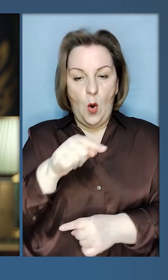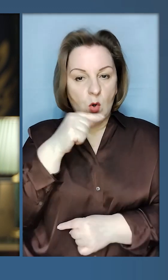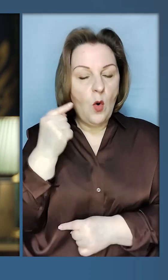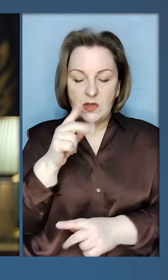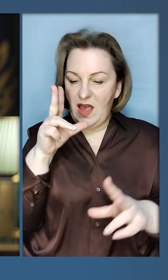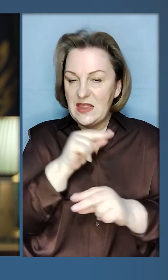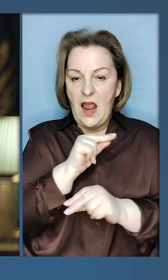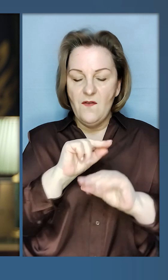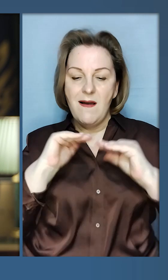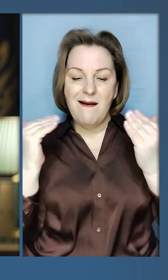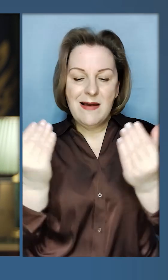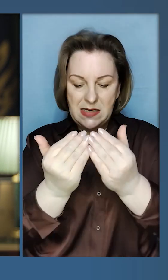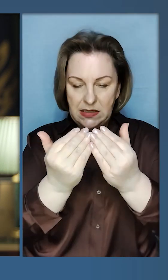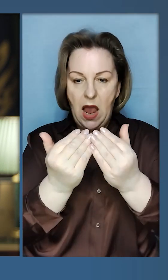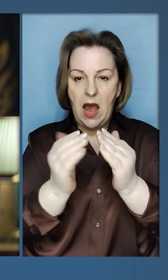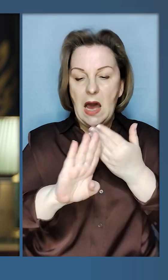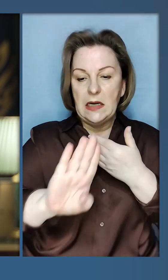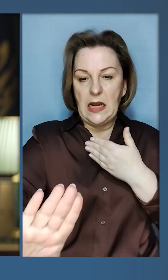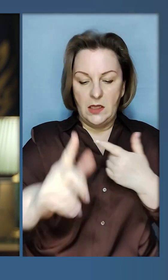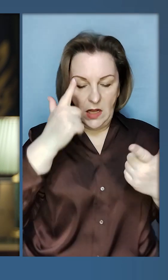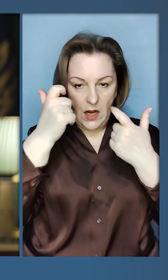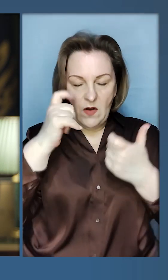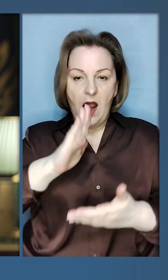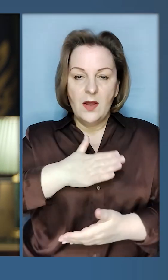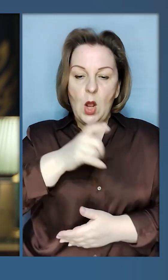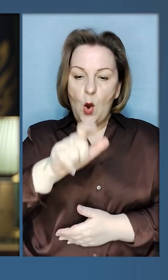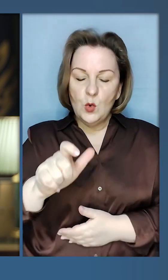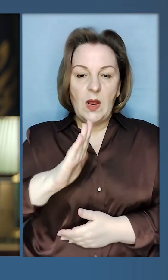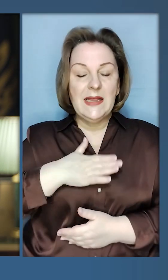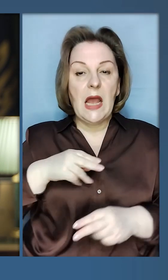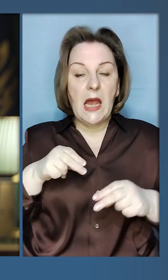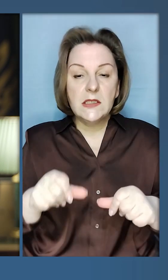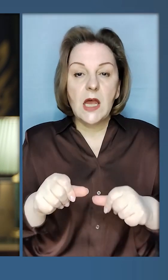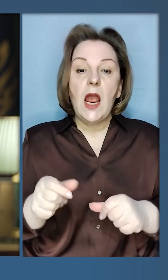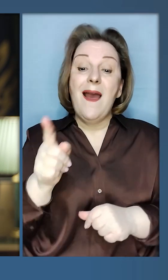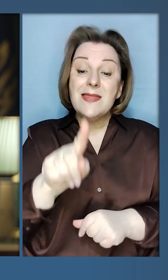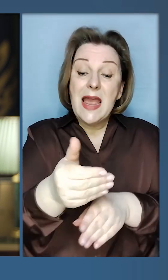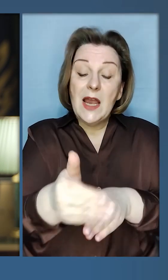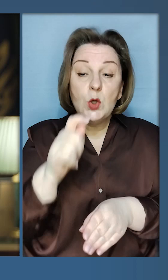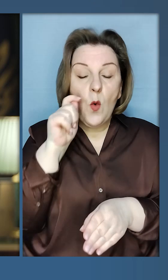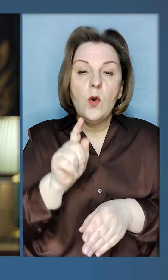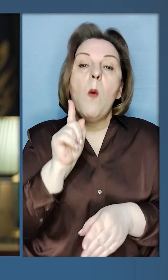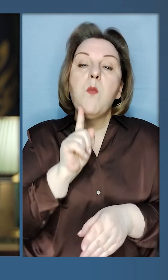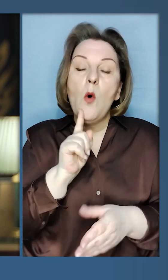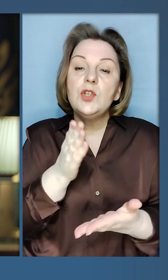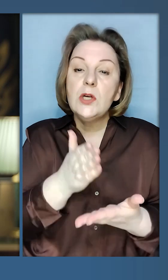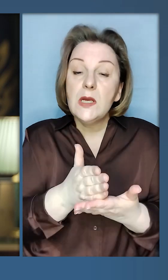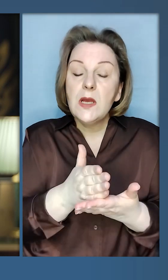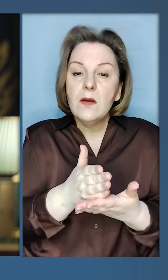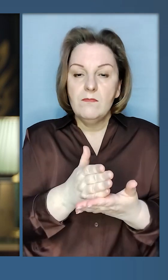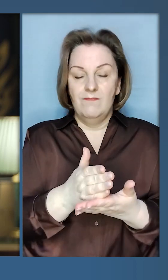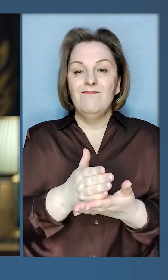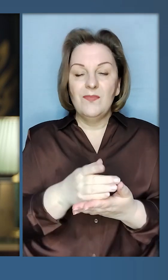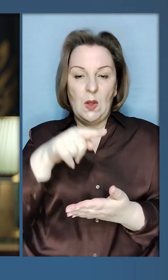що Росії не вдалося закрити інформаційно наших людей і нашу землю на тій частині України, де поки що